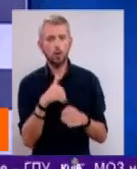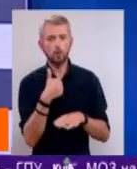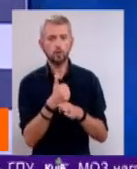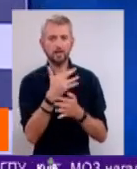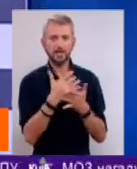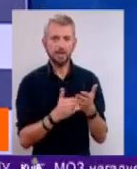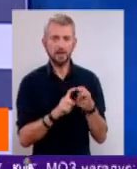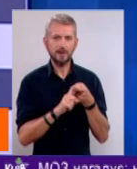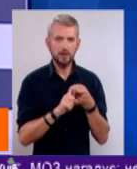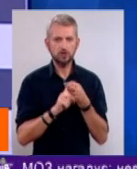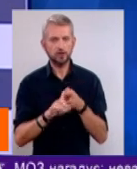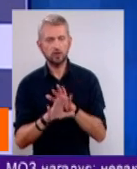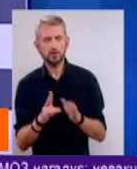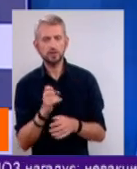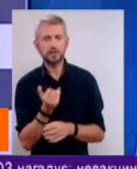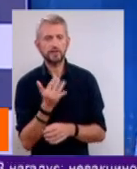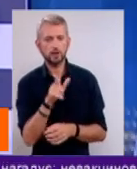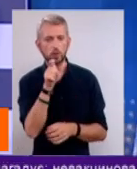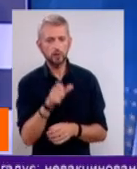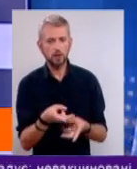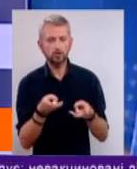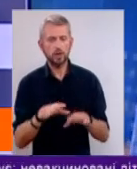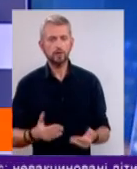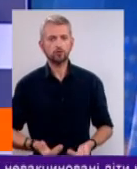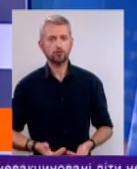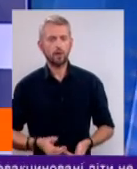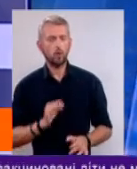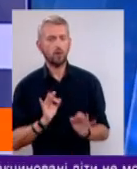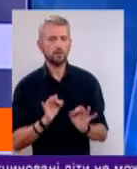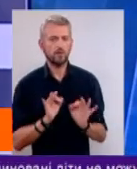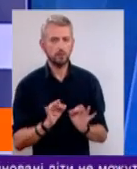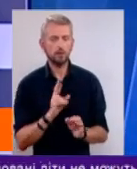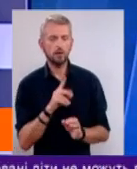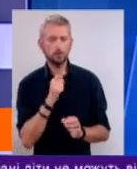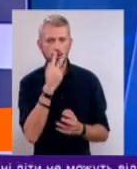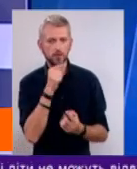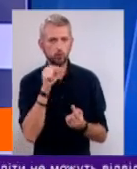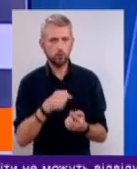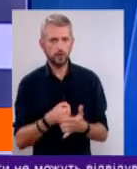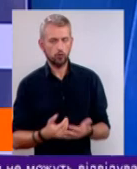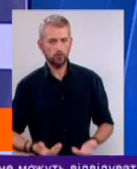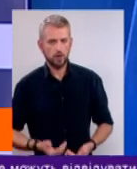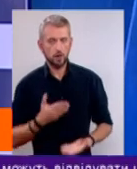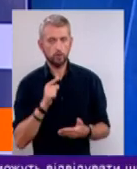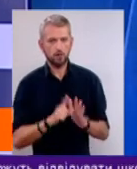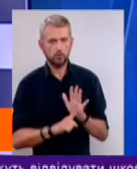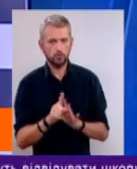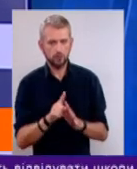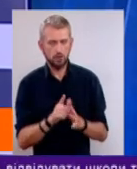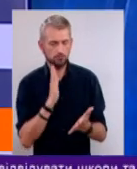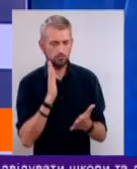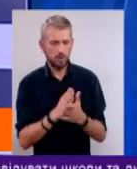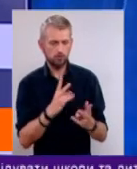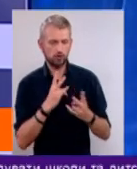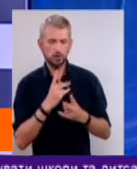незалежність, це наскільки людина лишається соціально адекватною, наскільки вона пристосована до життя. Якщо вона починає відверто шкодити